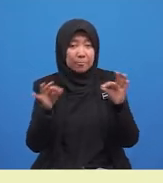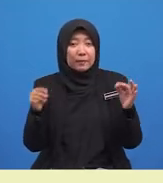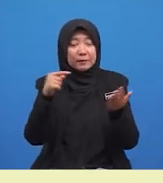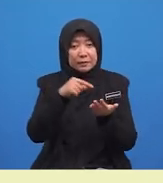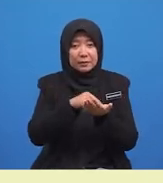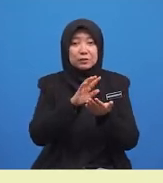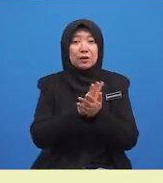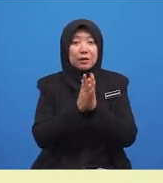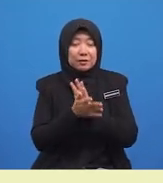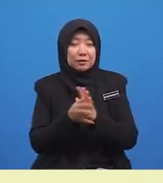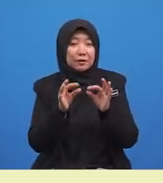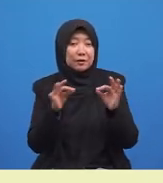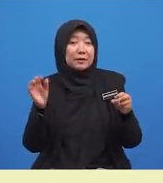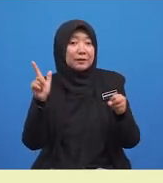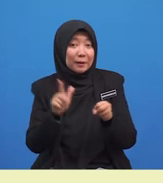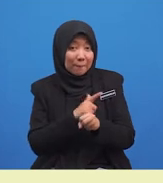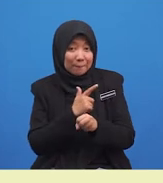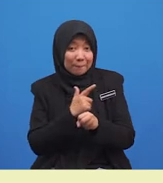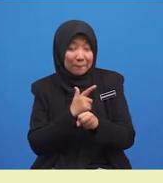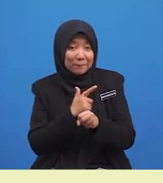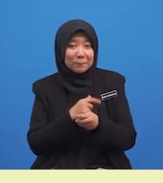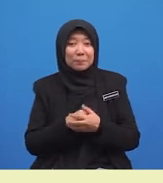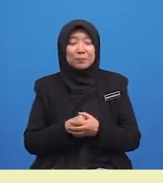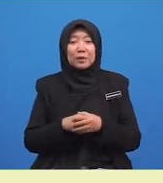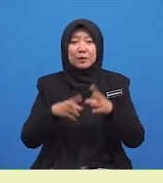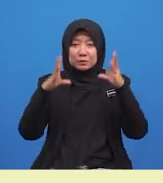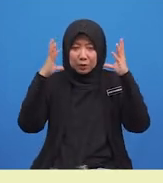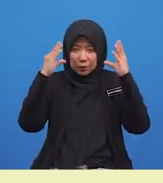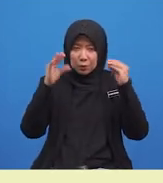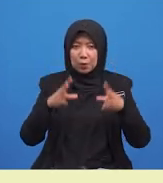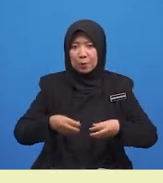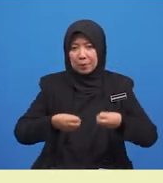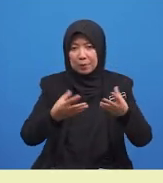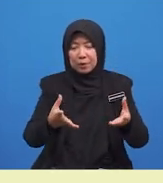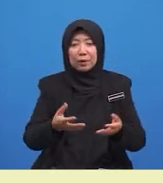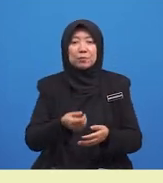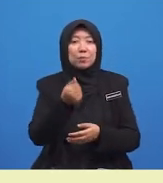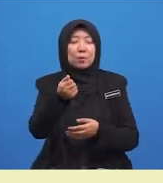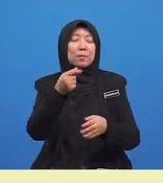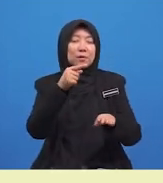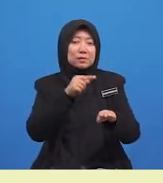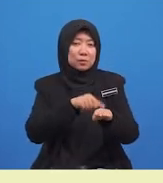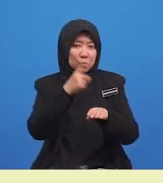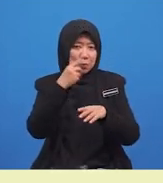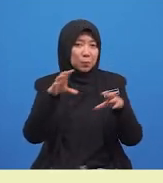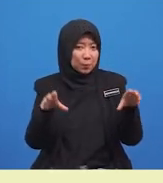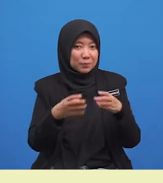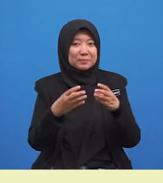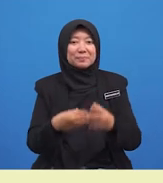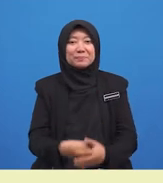menjadi ayat lengkap? Cikgu beri masa kepada kamu untuk membina ayat kamu.